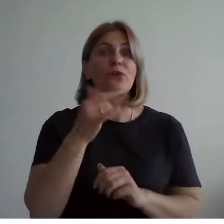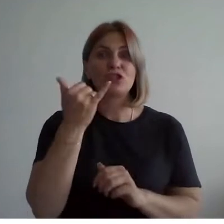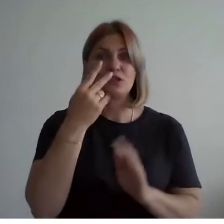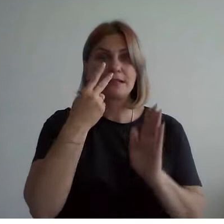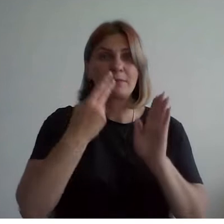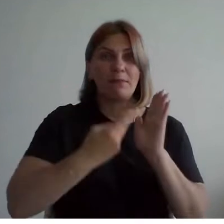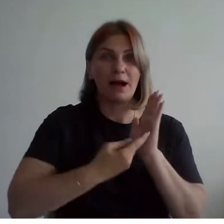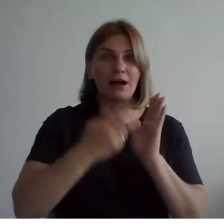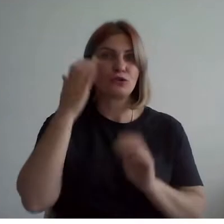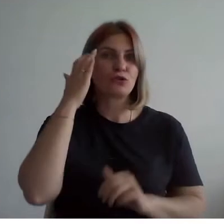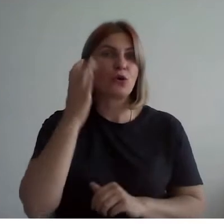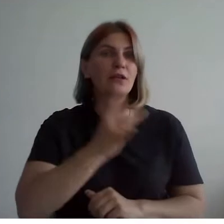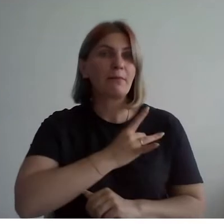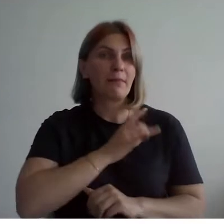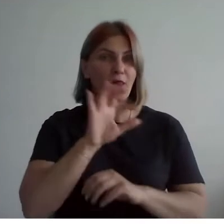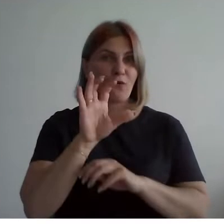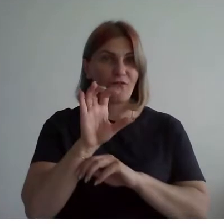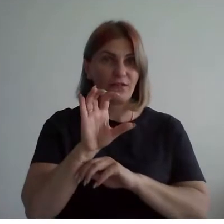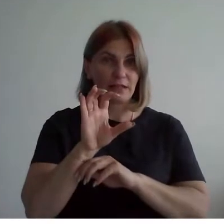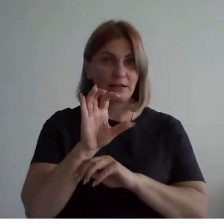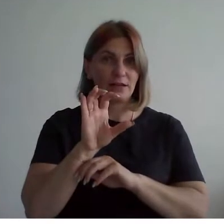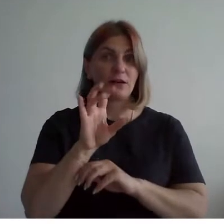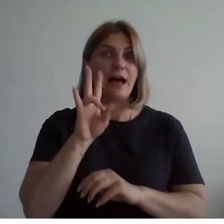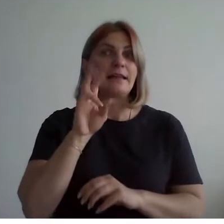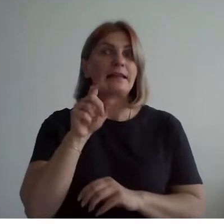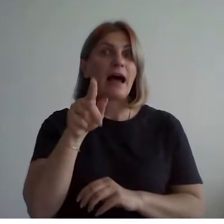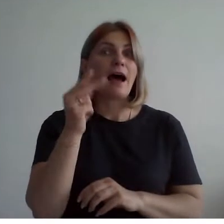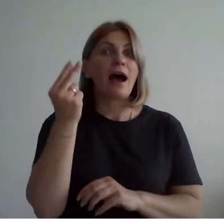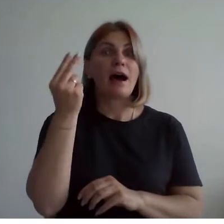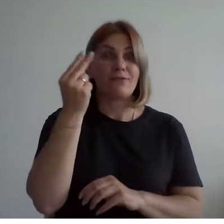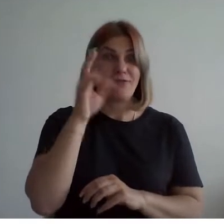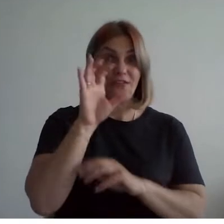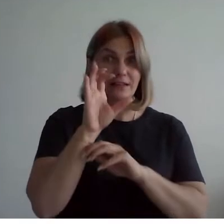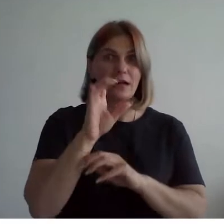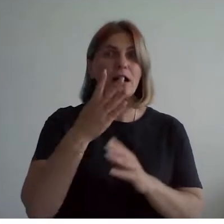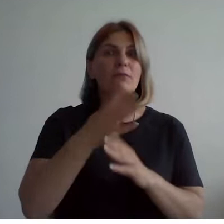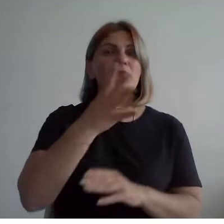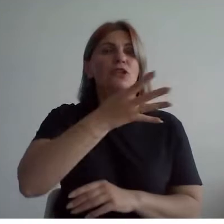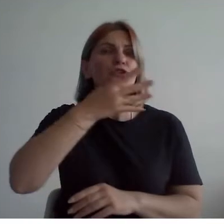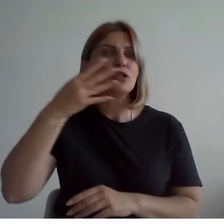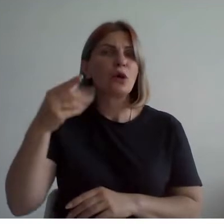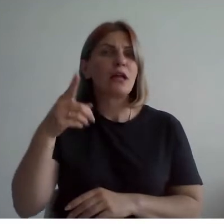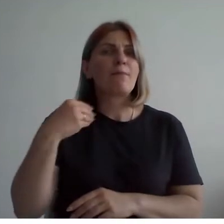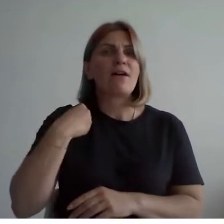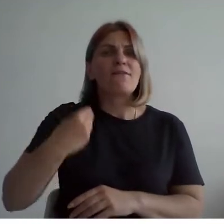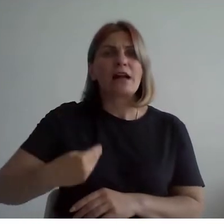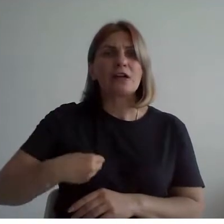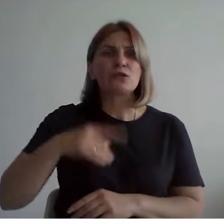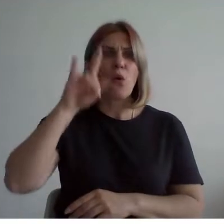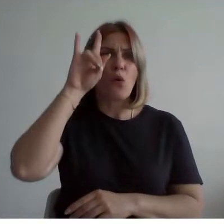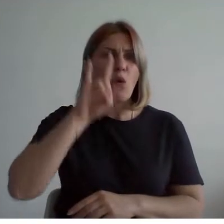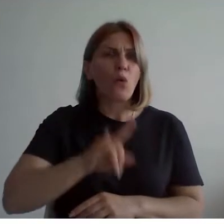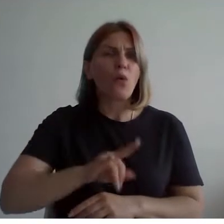черно-белую фотографию. На снимке четырехэтажное здание с французским остеклением окон. Это когда